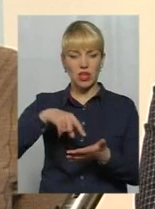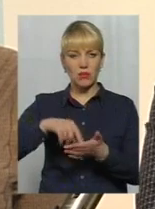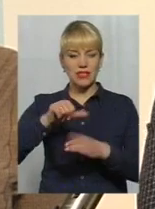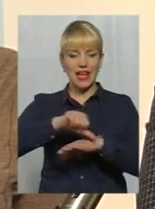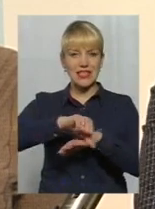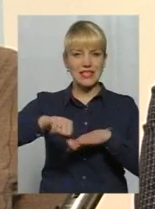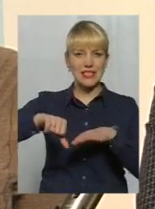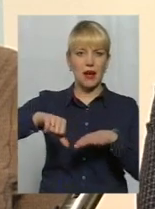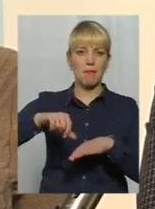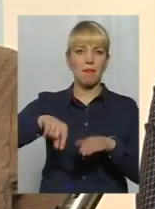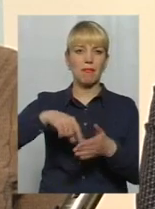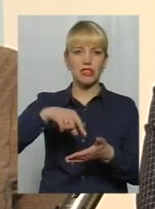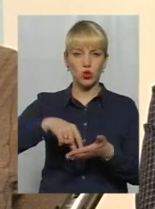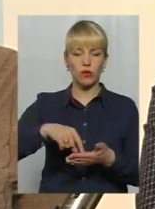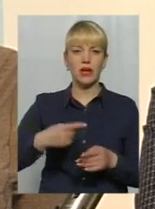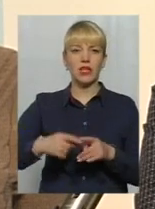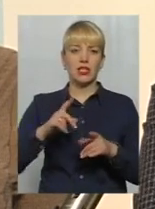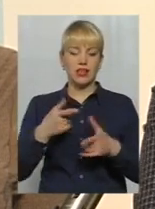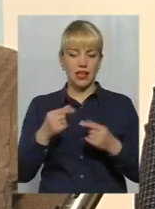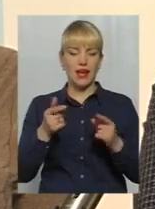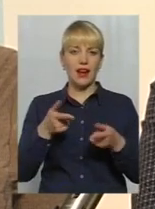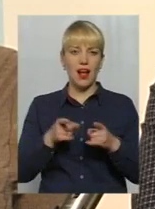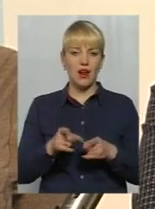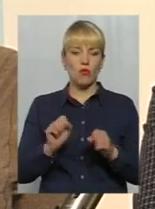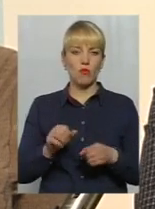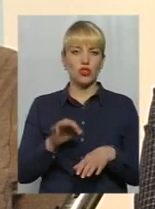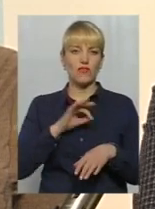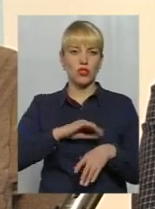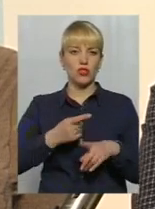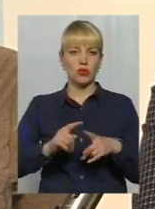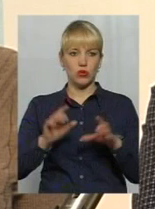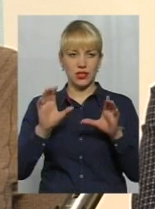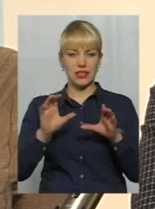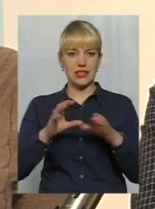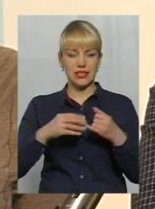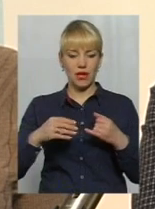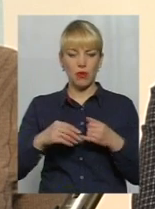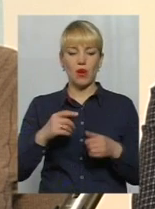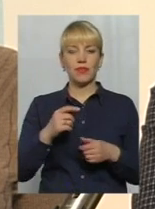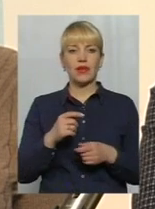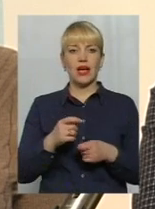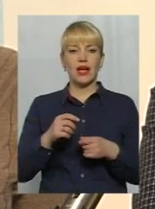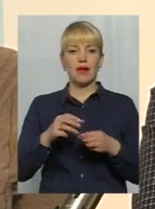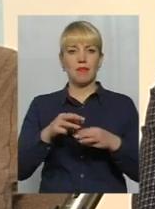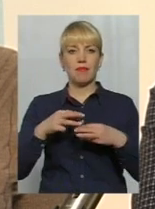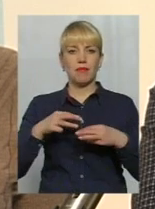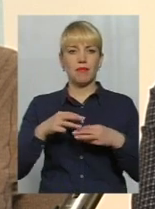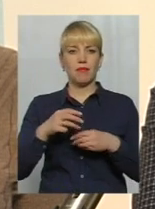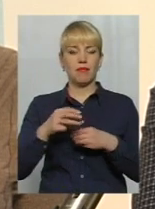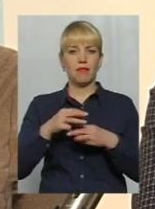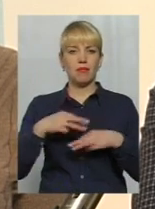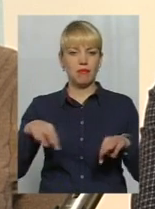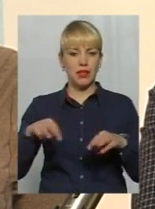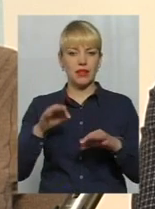реально використати цю землю. На рахунок законодавства. Мінприроди наразі розробляє стратегію